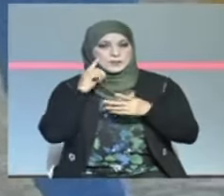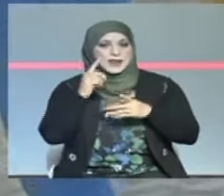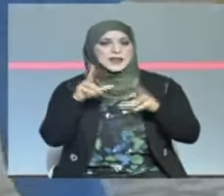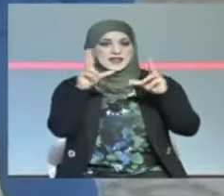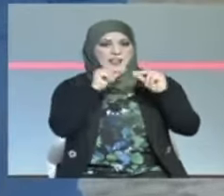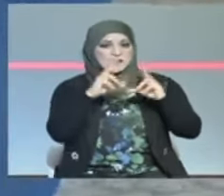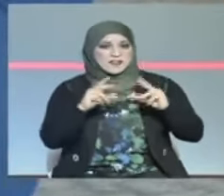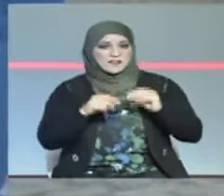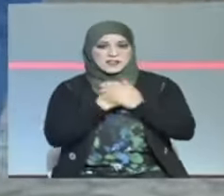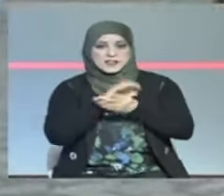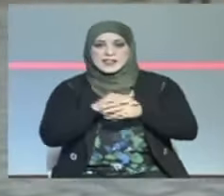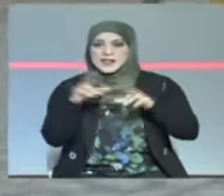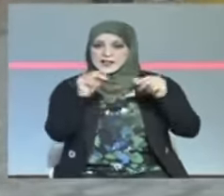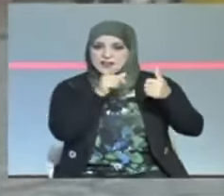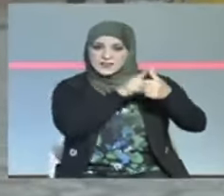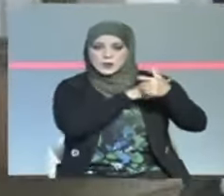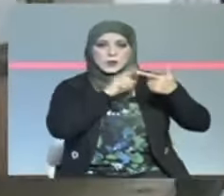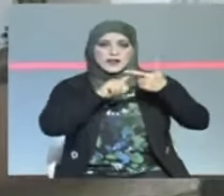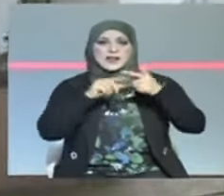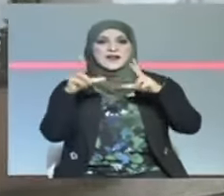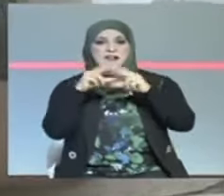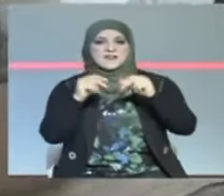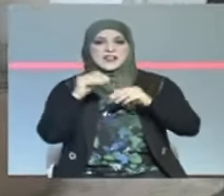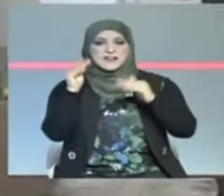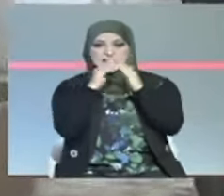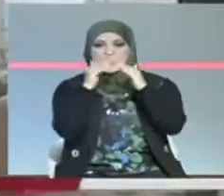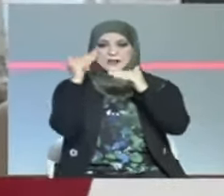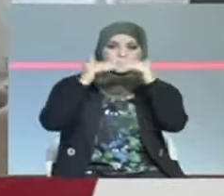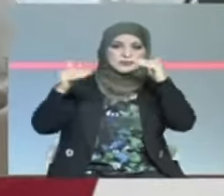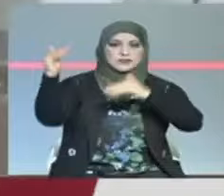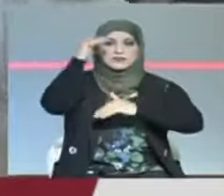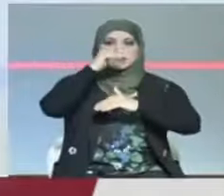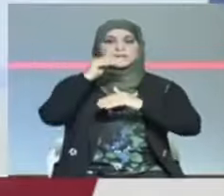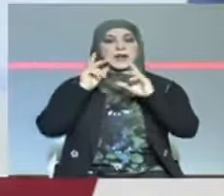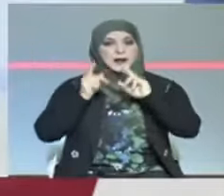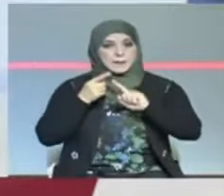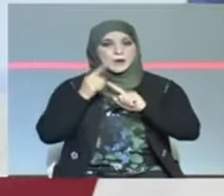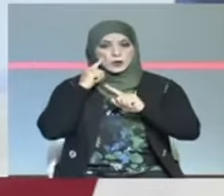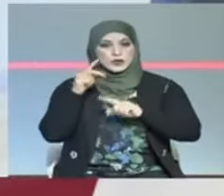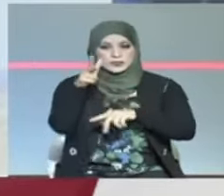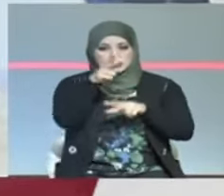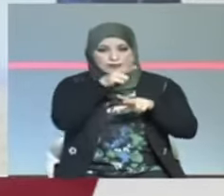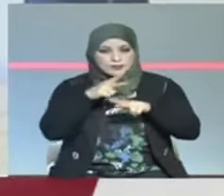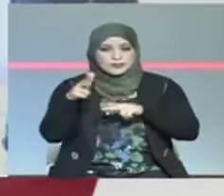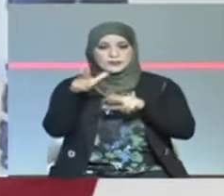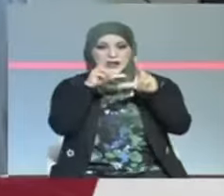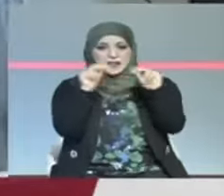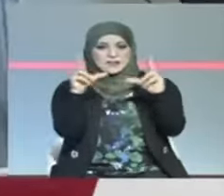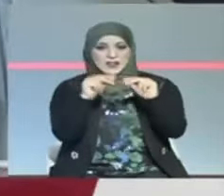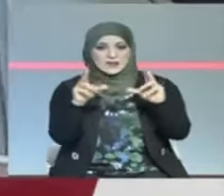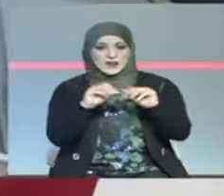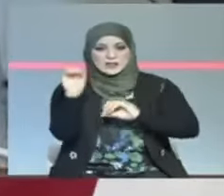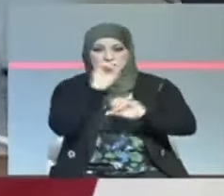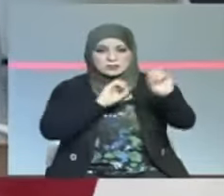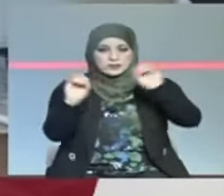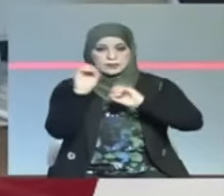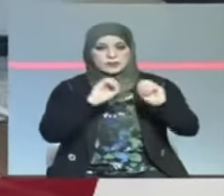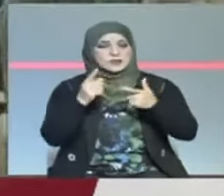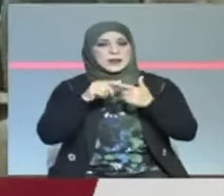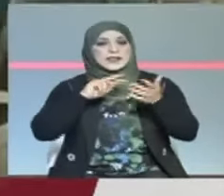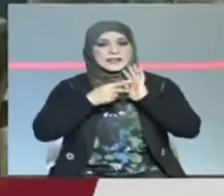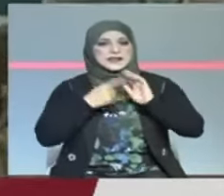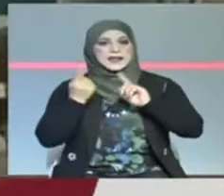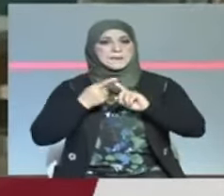فإن تعقيم الأسطح والفضاءات يجب أن يخضع وفق أهل الاختصاص لمعايير معينة وطريقة استعمال سليمة